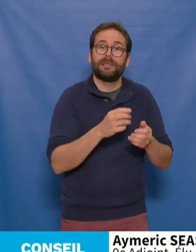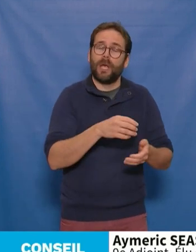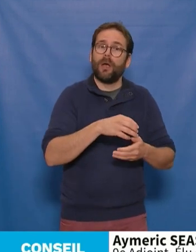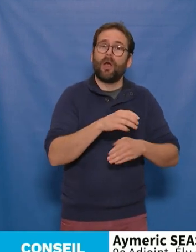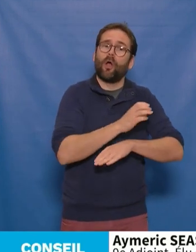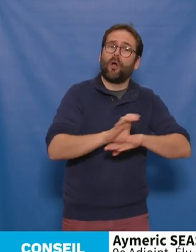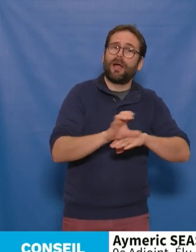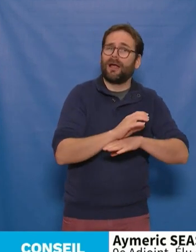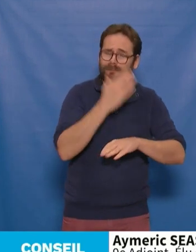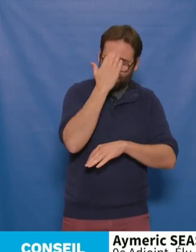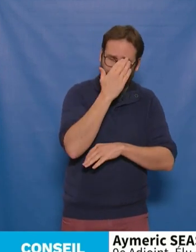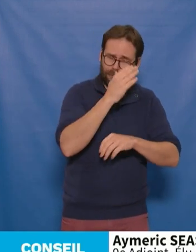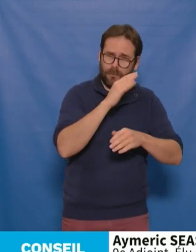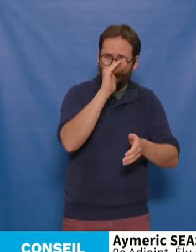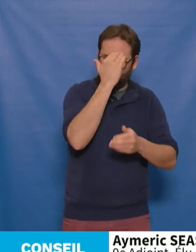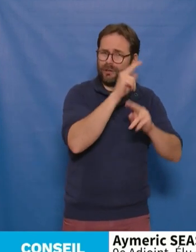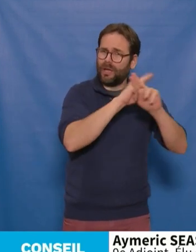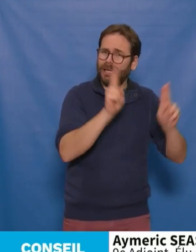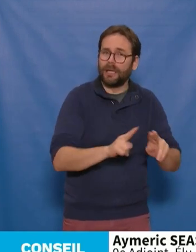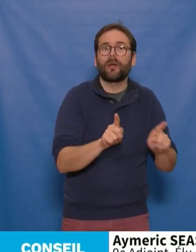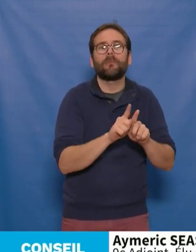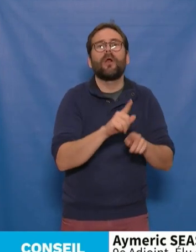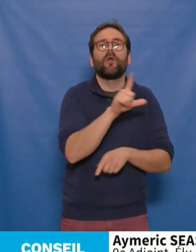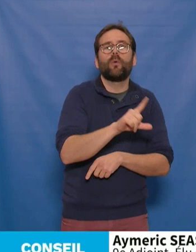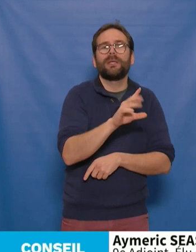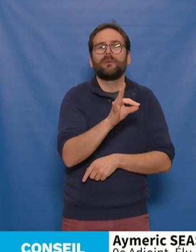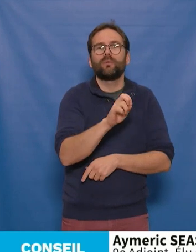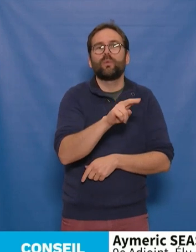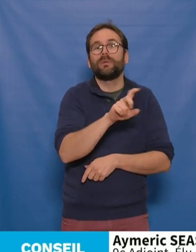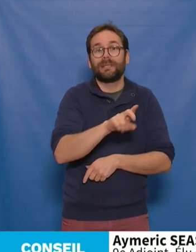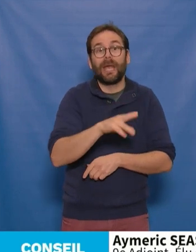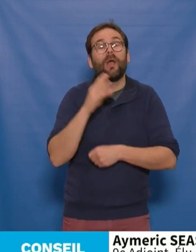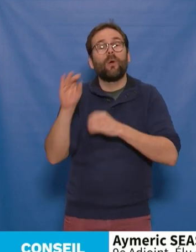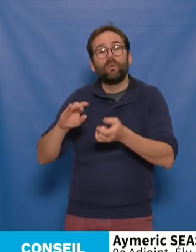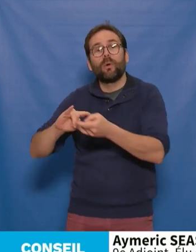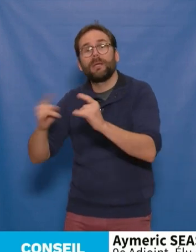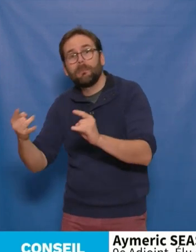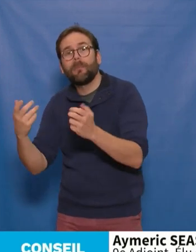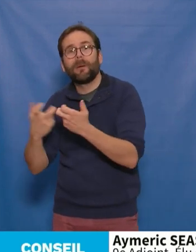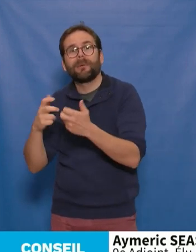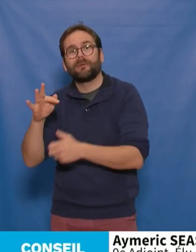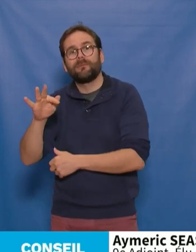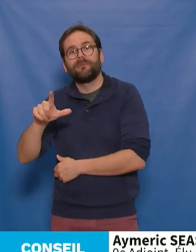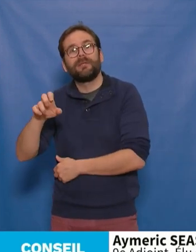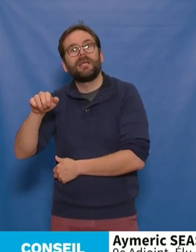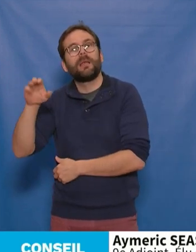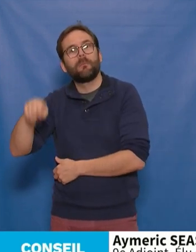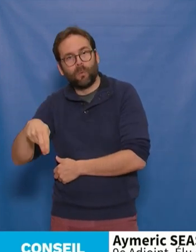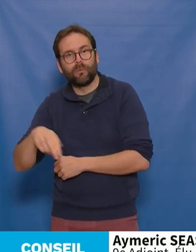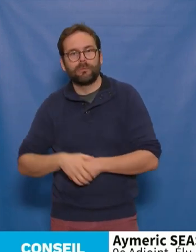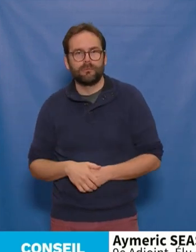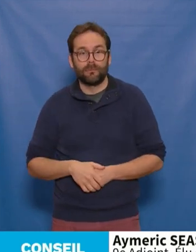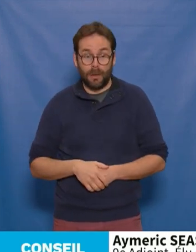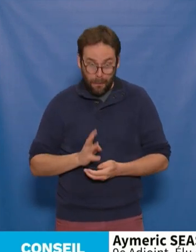Loïc Touzé, ou celui dans la danse hip-hop comme Philemon. Ce projet, nous en avons déjà